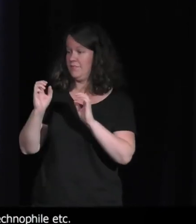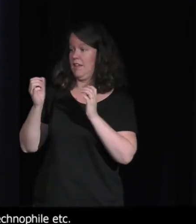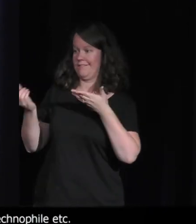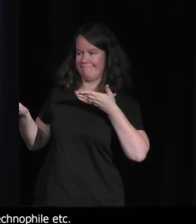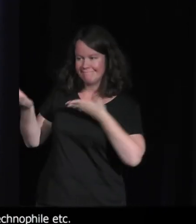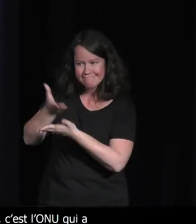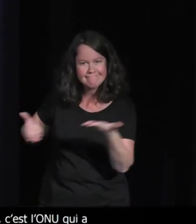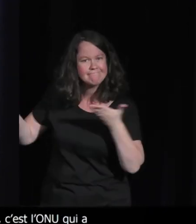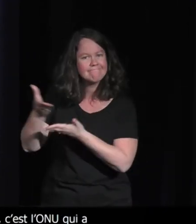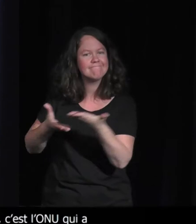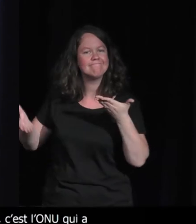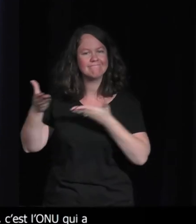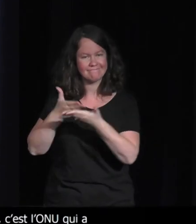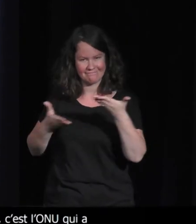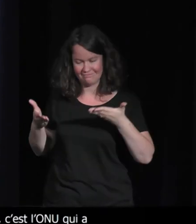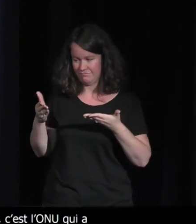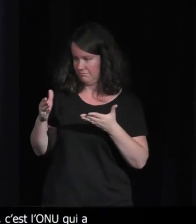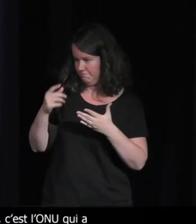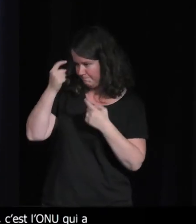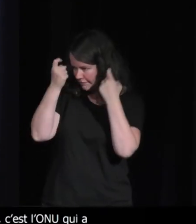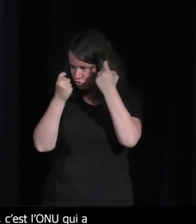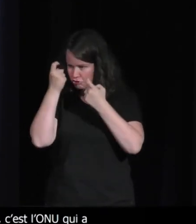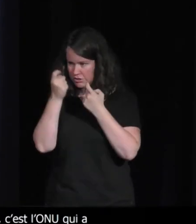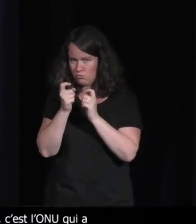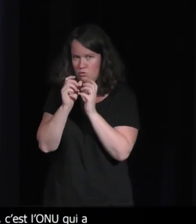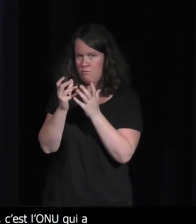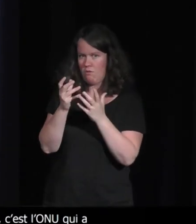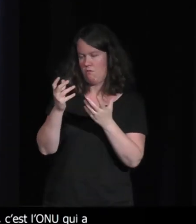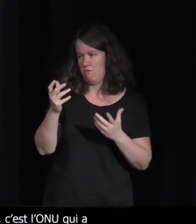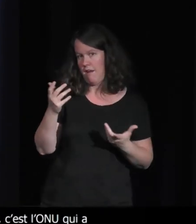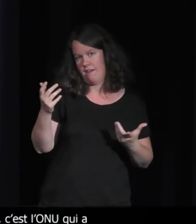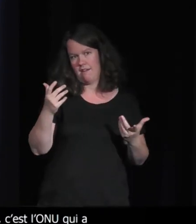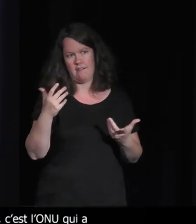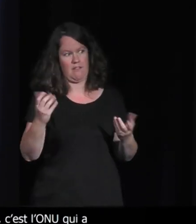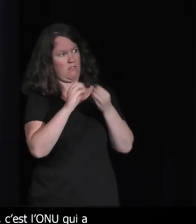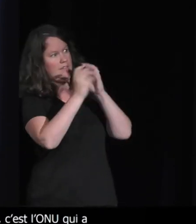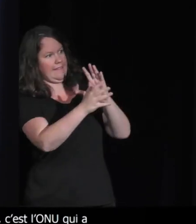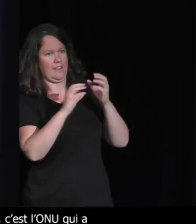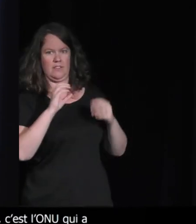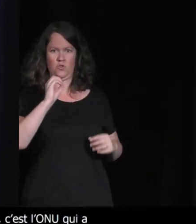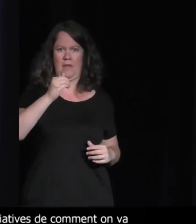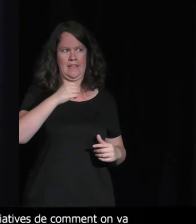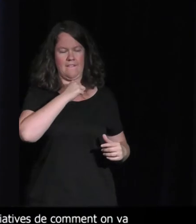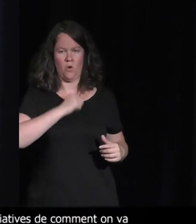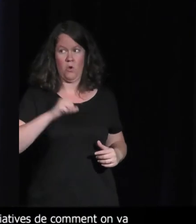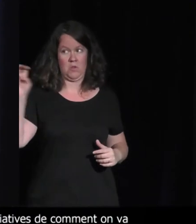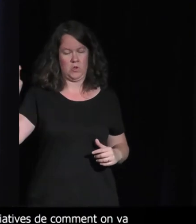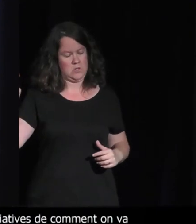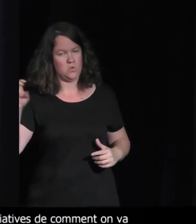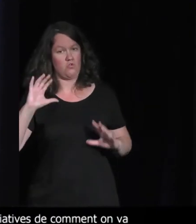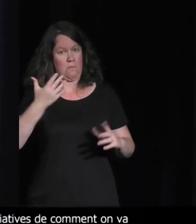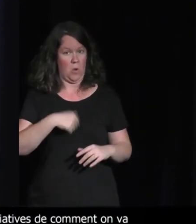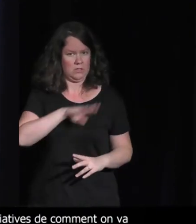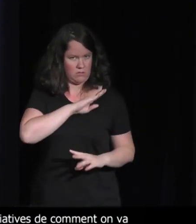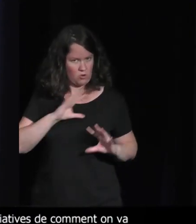de, bon, comment on va essayer de prendre notre responsabilité en charge, quoi. Ce qui en est sorti pour l'instant n'est pas